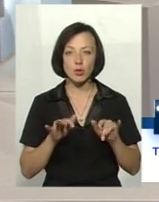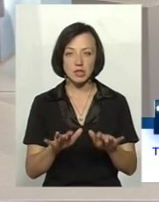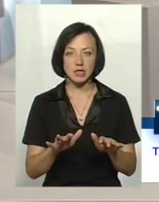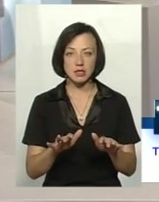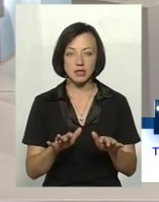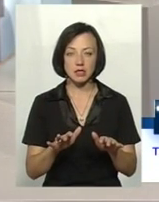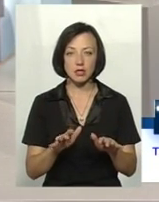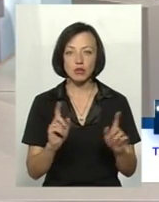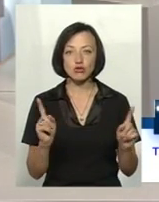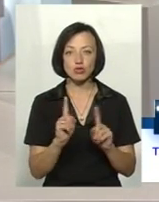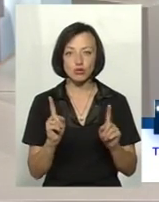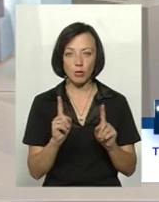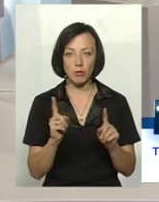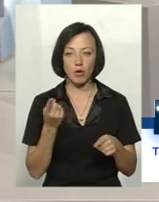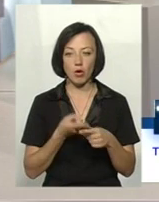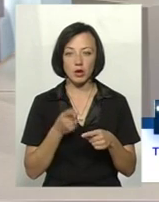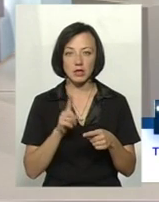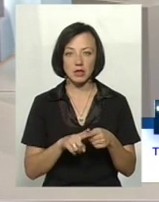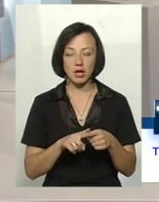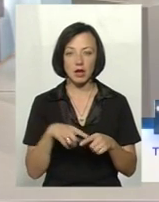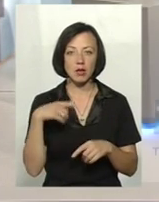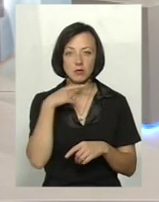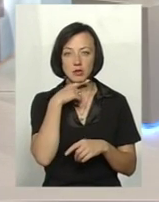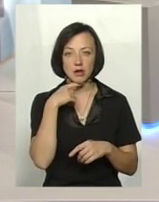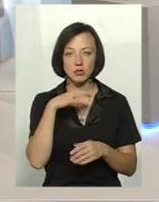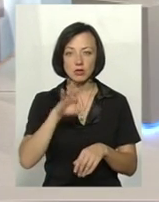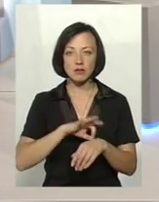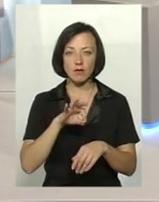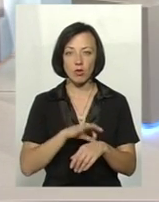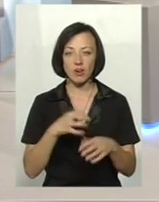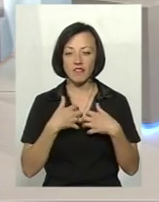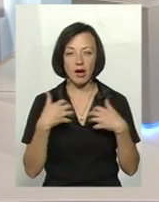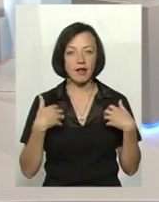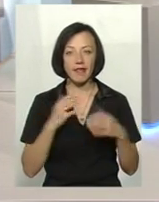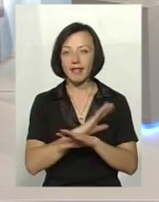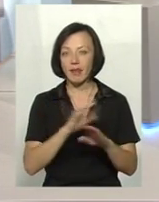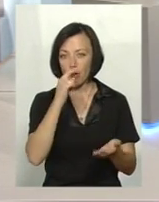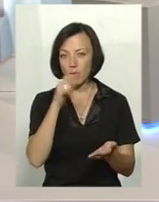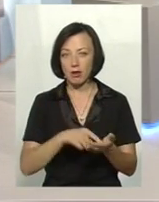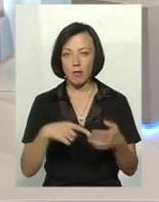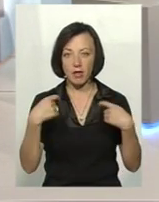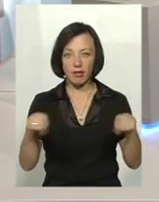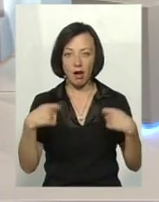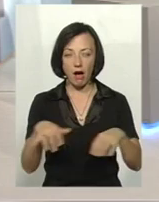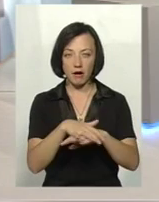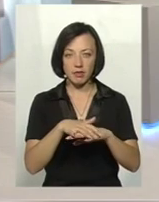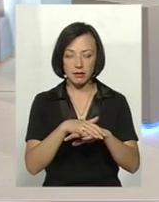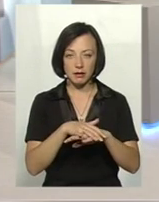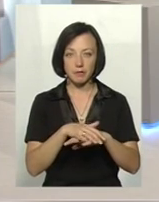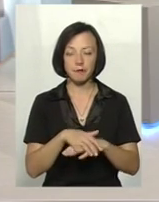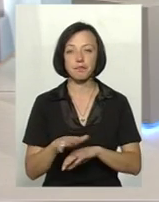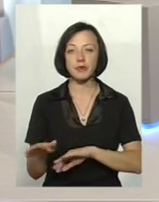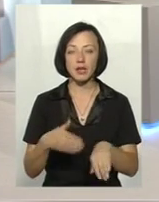ну, щоб оте м'ясо з хворої тварини не потрапило на ринки? Звичайно,